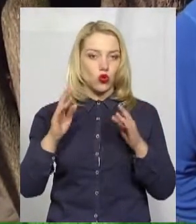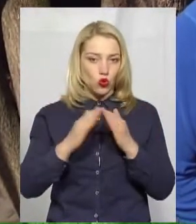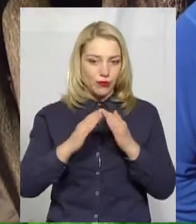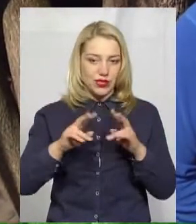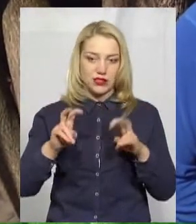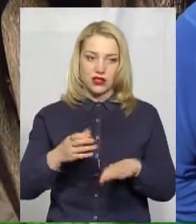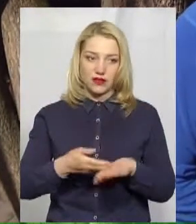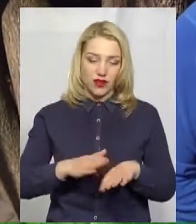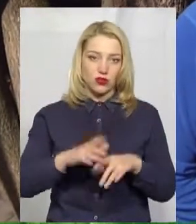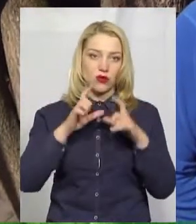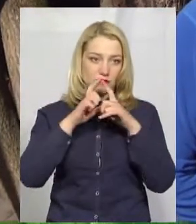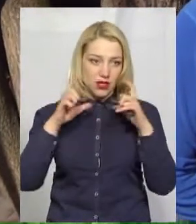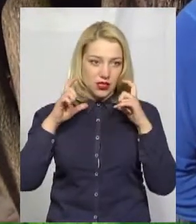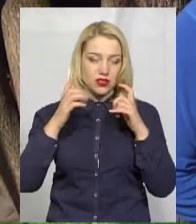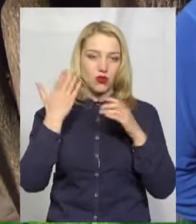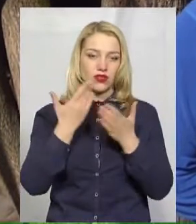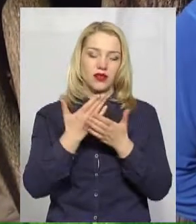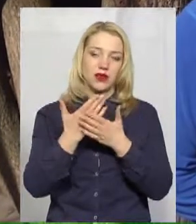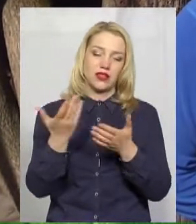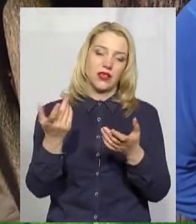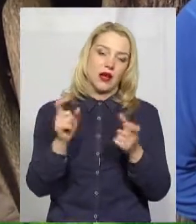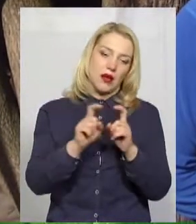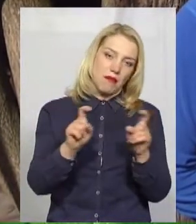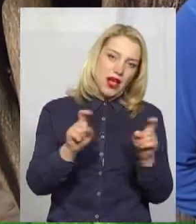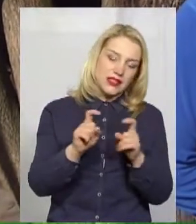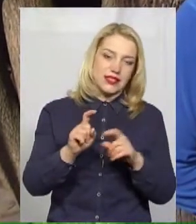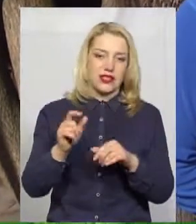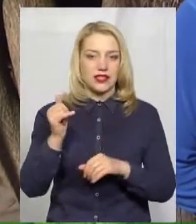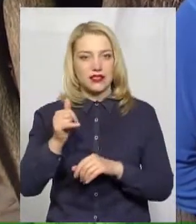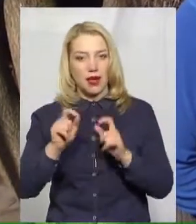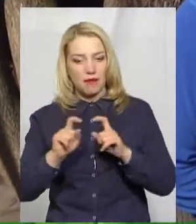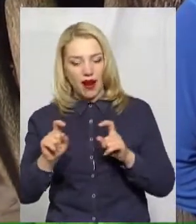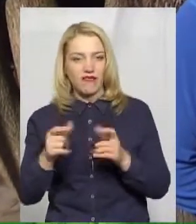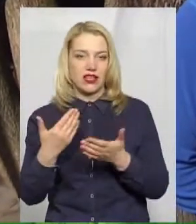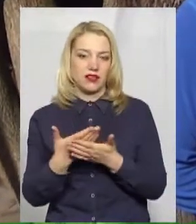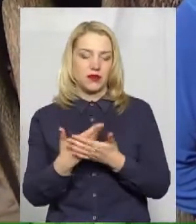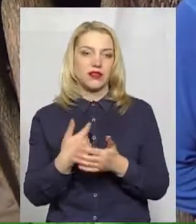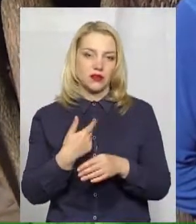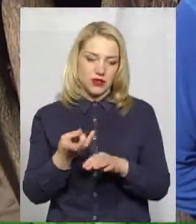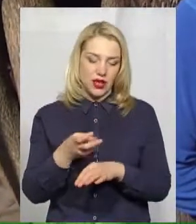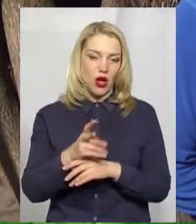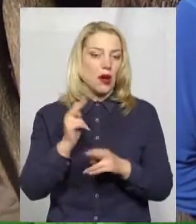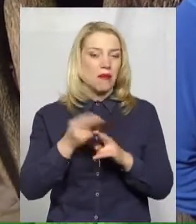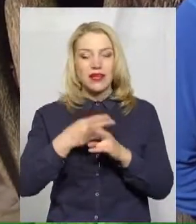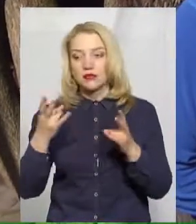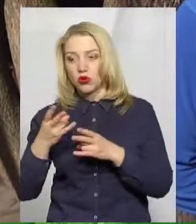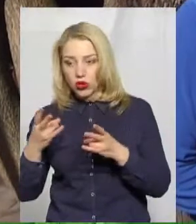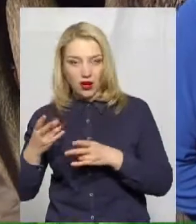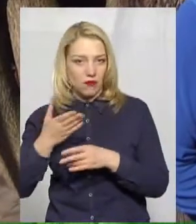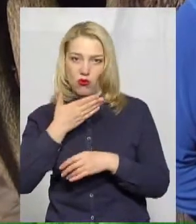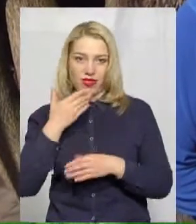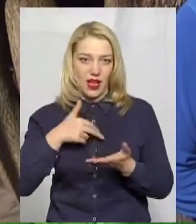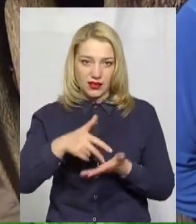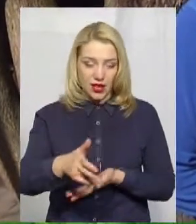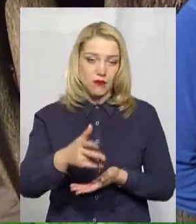Маски вдіваємо, коли заходимо в магазин, якісь заправки. Без потреби в місто не ходимо. так, щоб якось